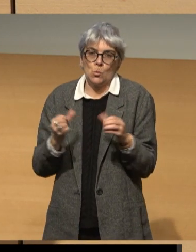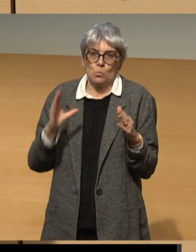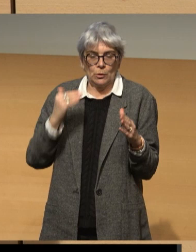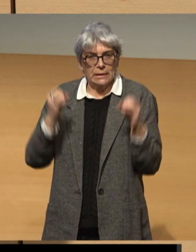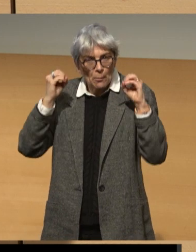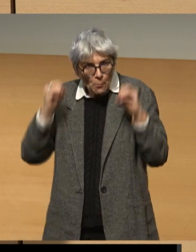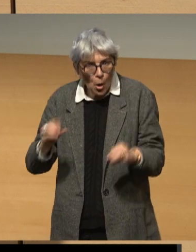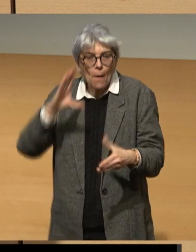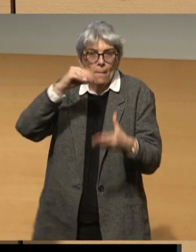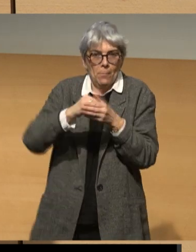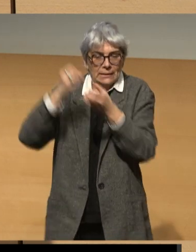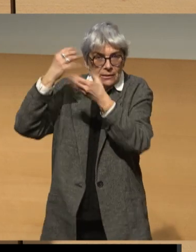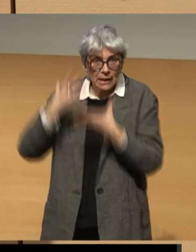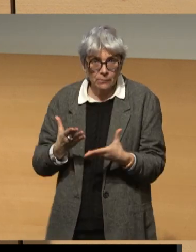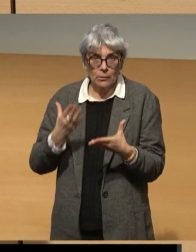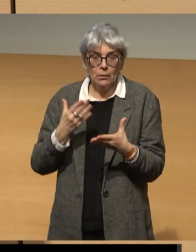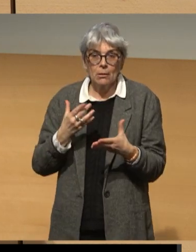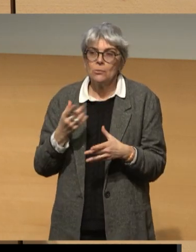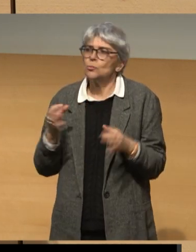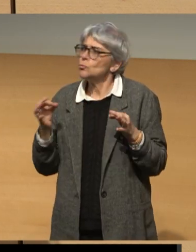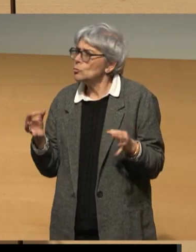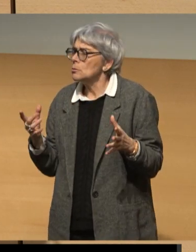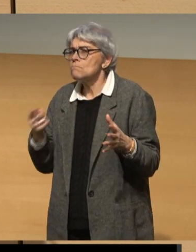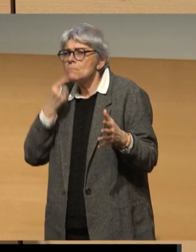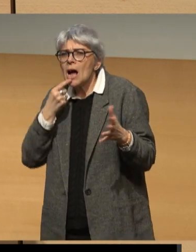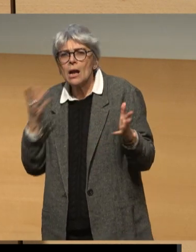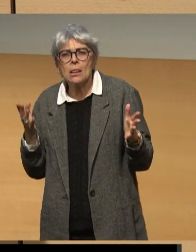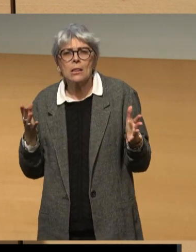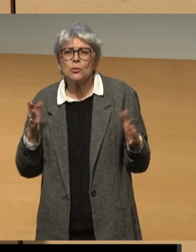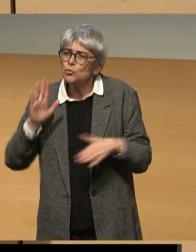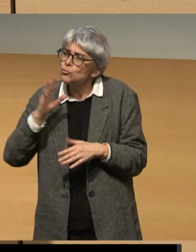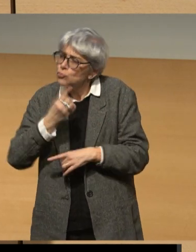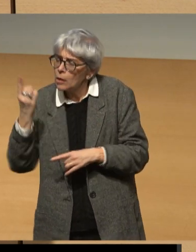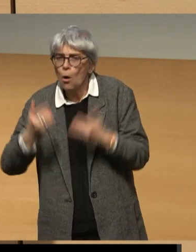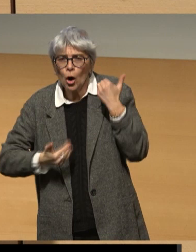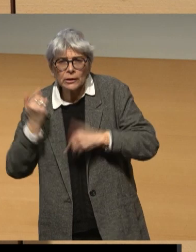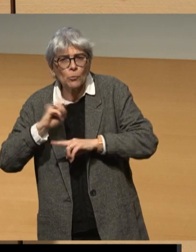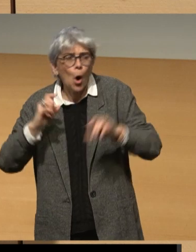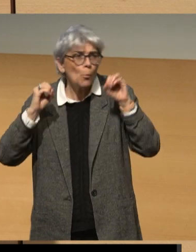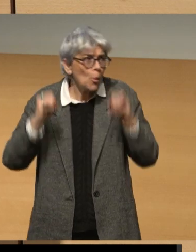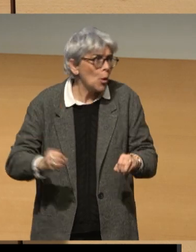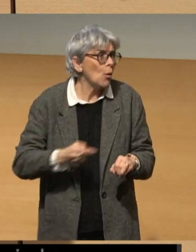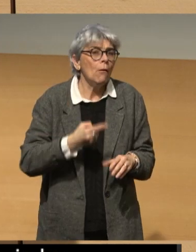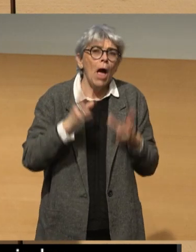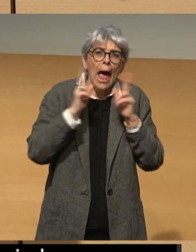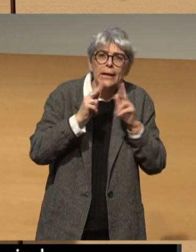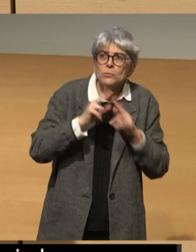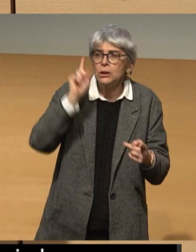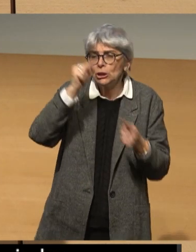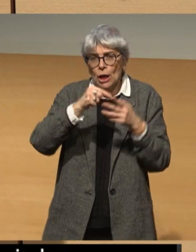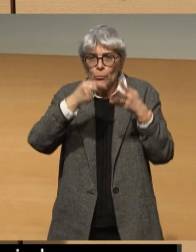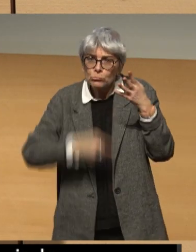sur cet événement et de ne pas parler d'ailleurs spécifiquement que de handicap, de pouvoir parler aussi de tout sujet,